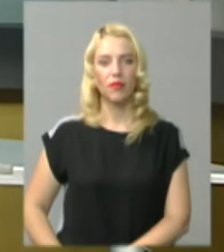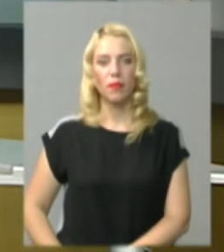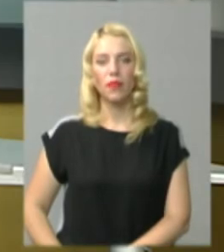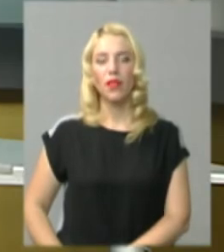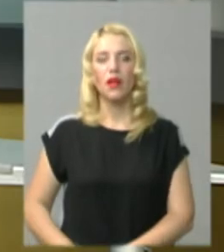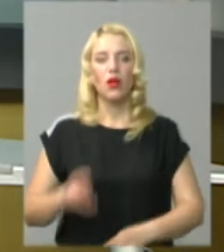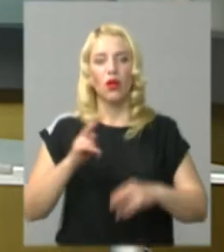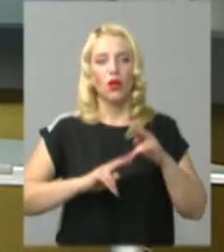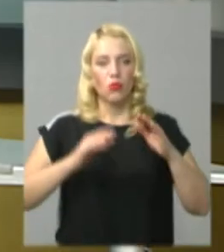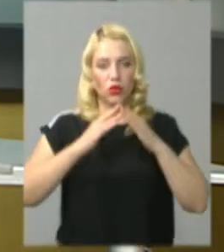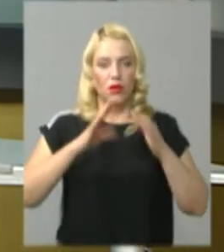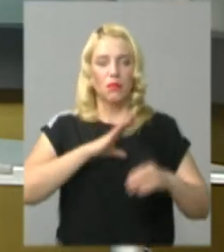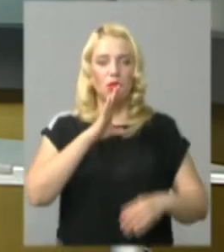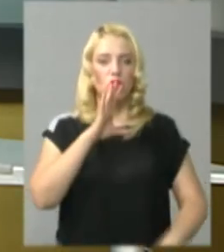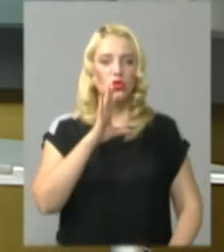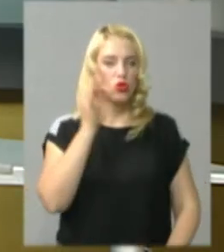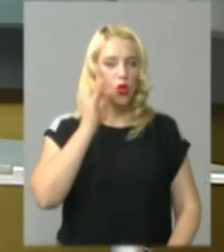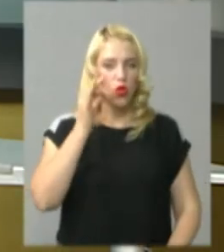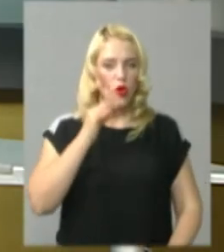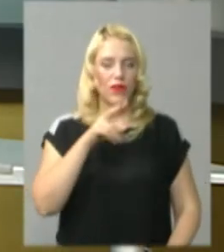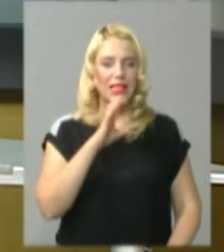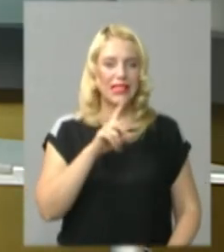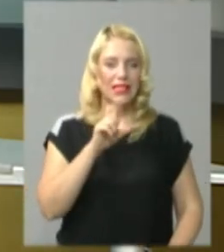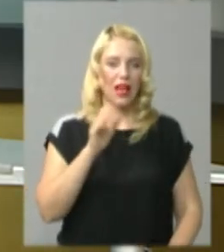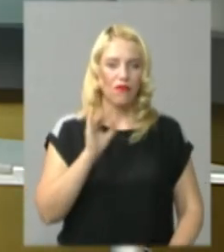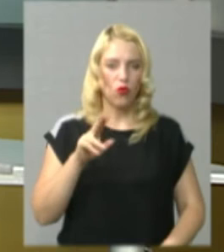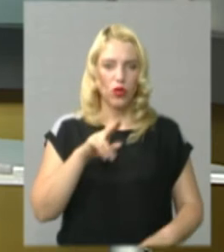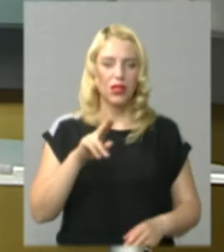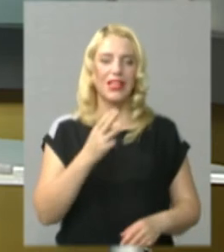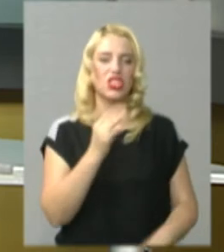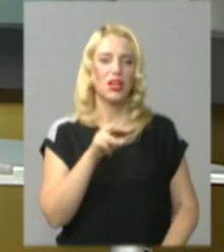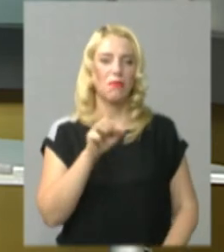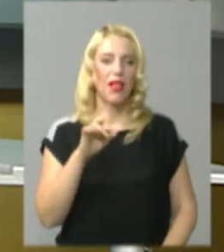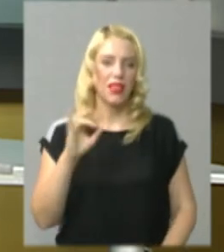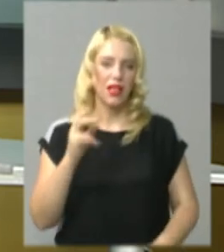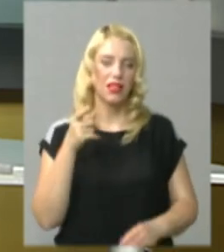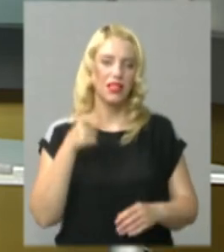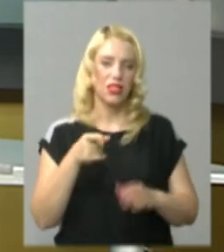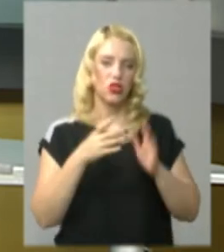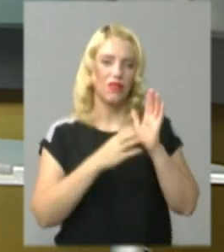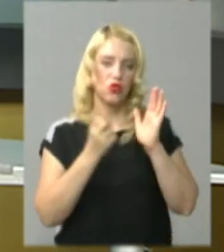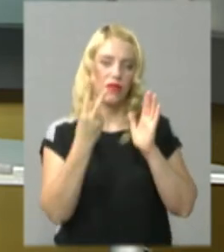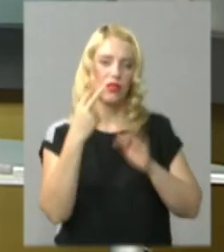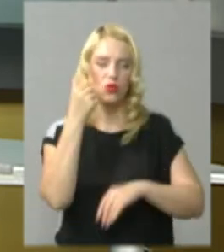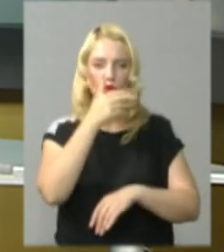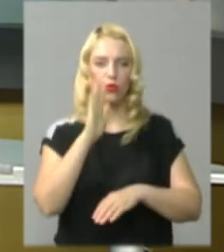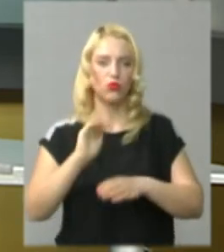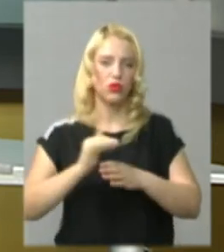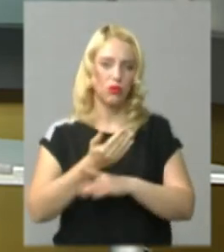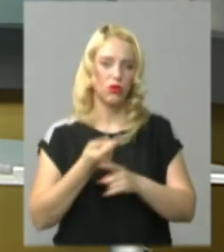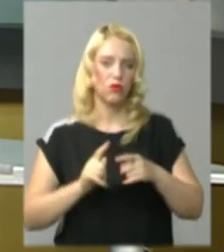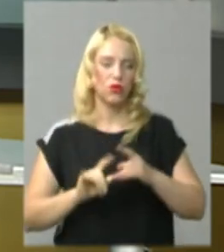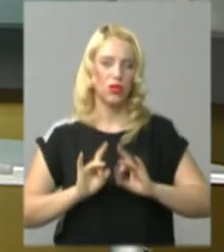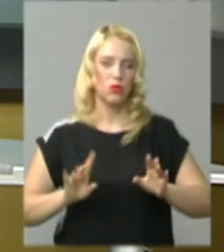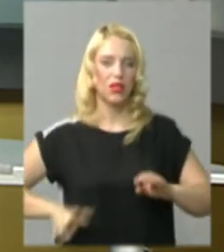Будівлю колишнього солодового заводу Михайла Шильмана 1912 року в Хмельницькому демонтують. Про це у Суспільному